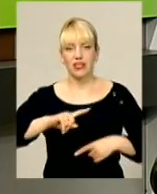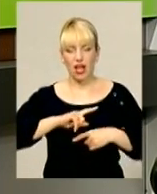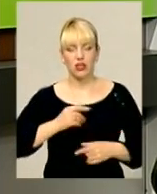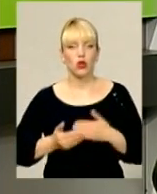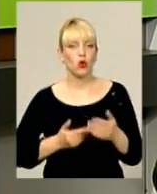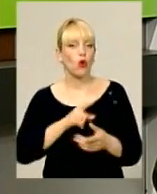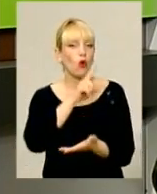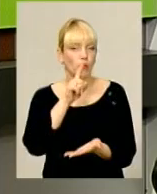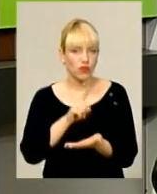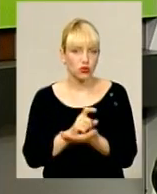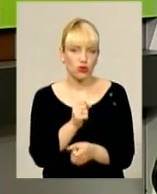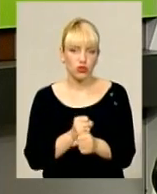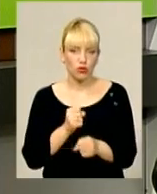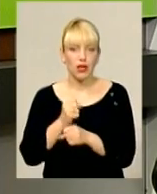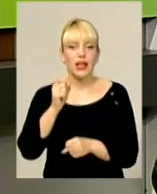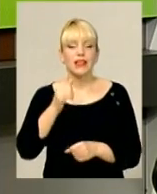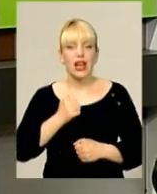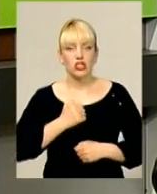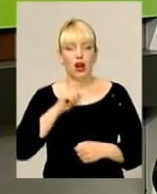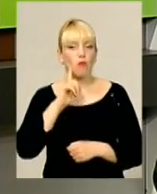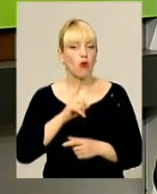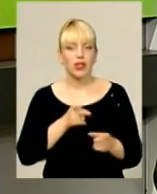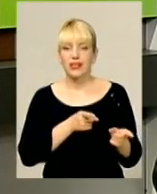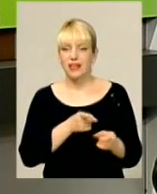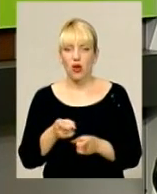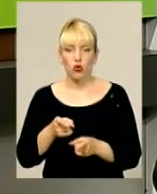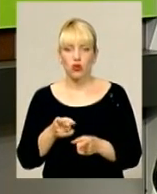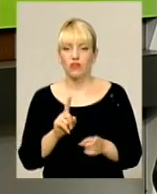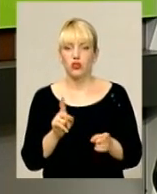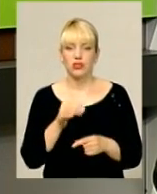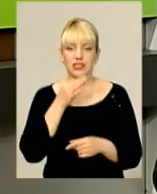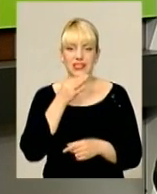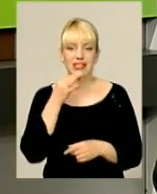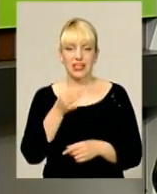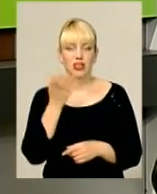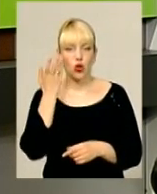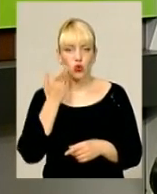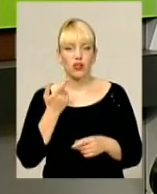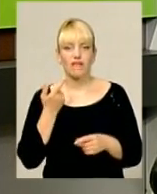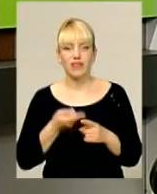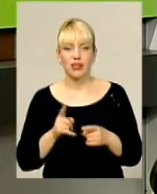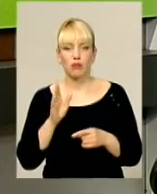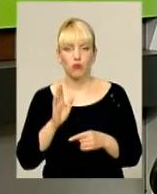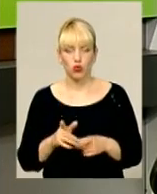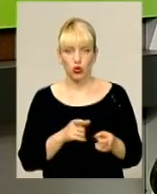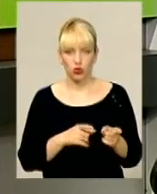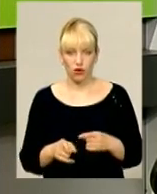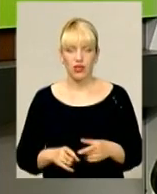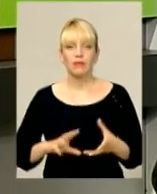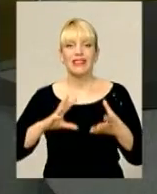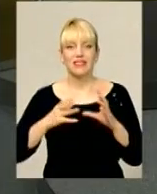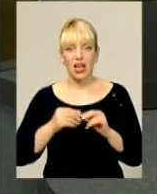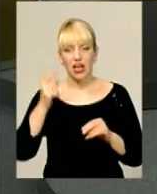ми його обов'язково зробимо, на жаль, поки він не готовий, і я не готовий ще сказати, коли він буде готовий. А взагалі